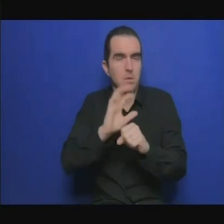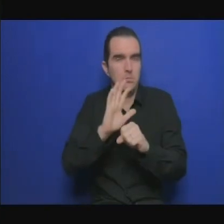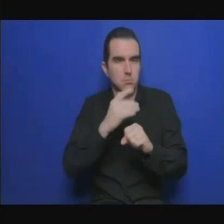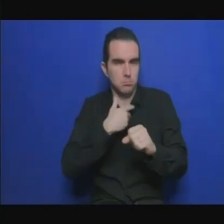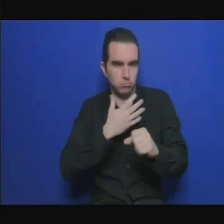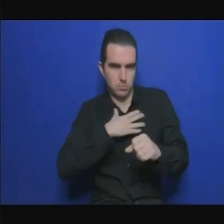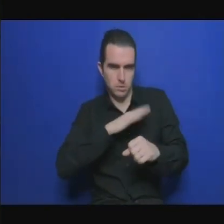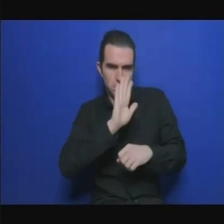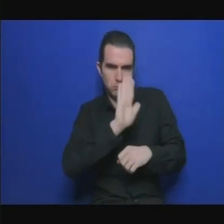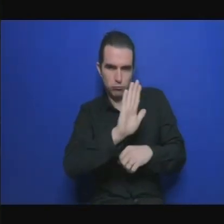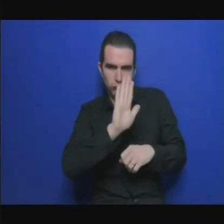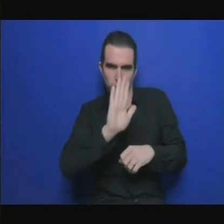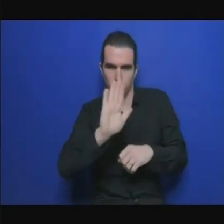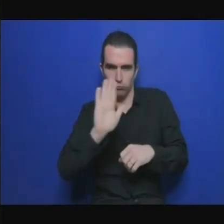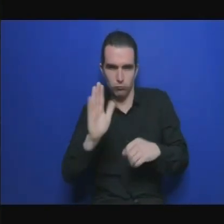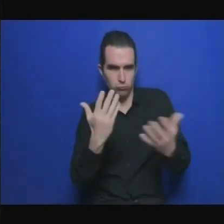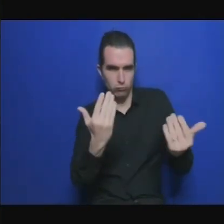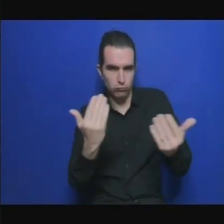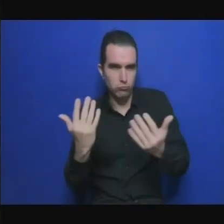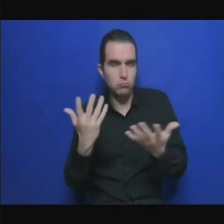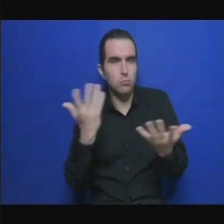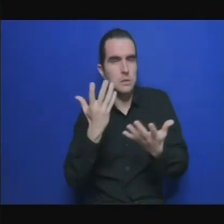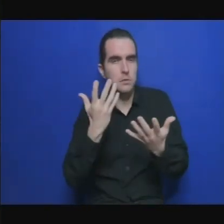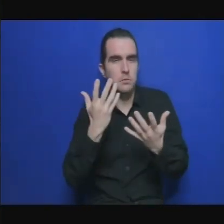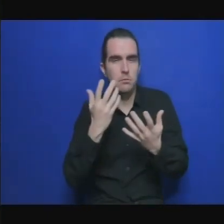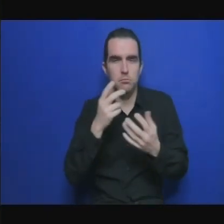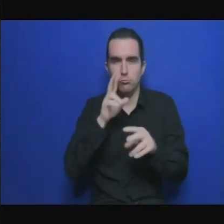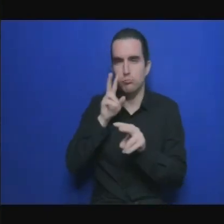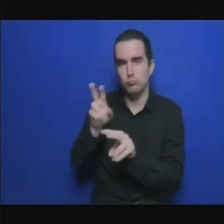que vous puissiez faire ce tour de table